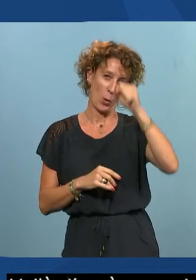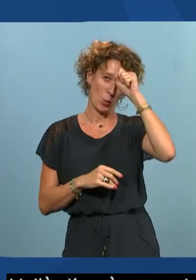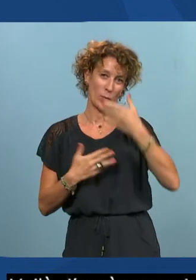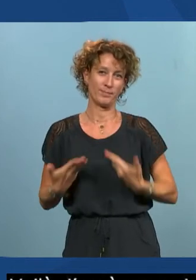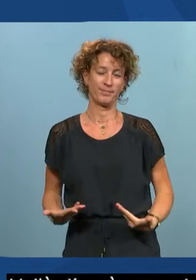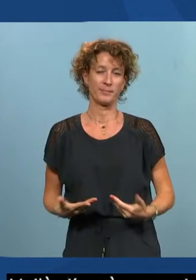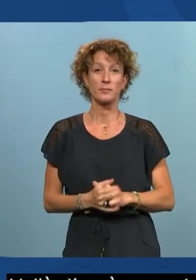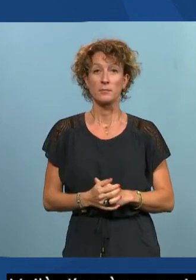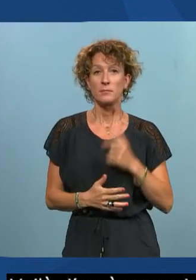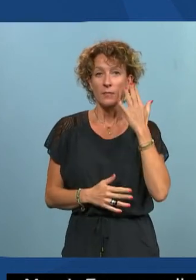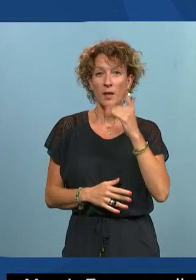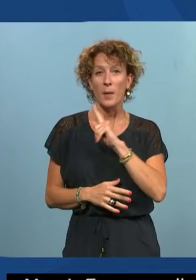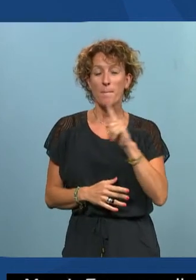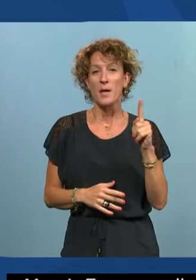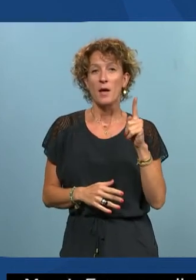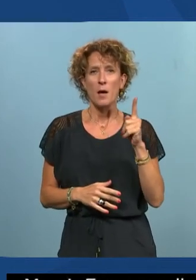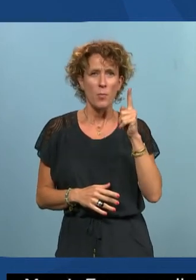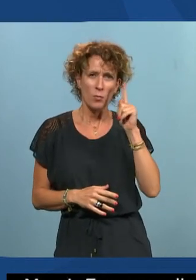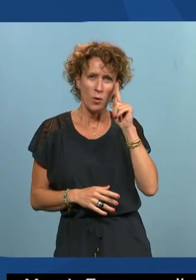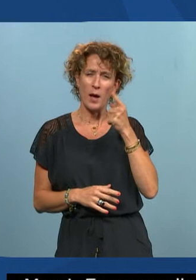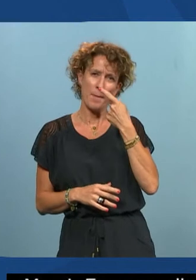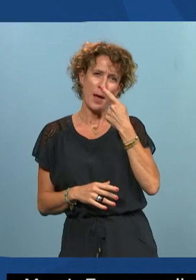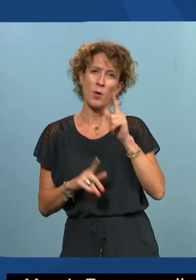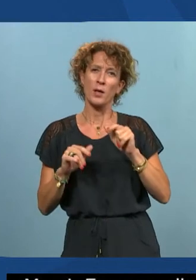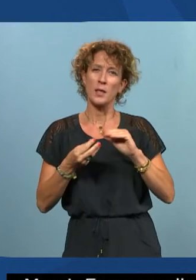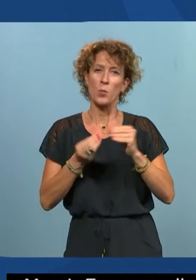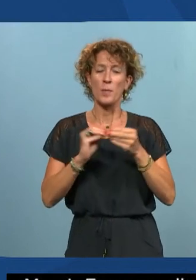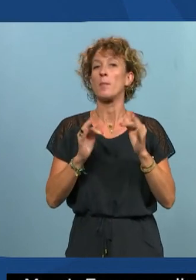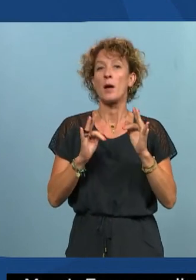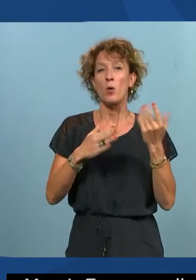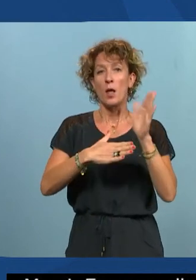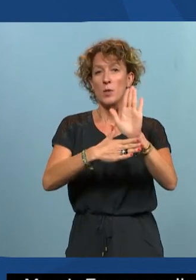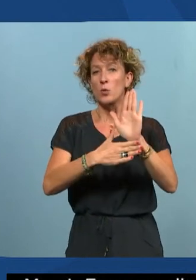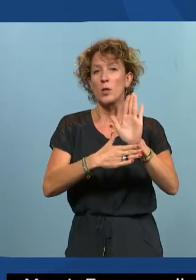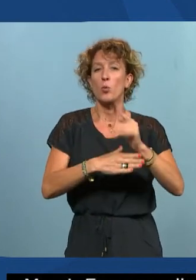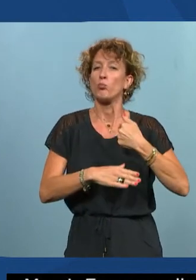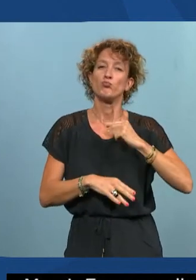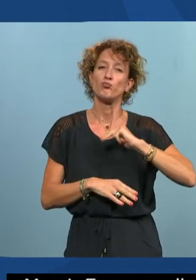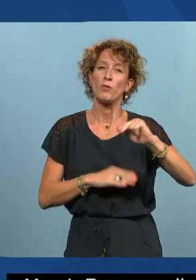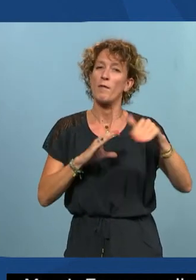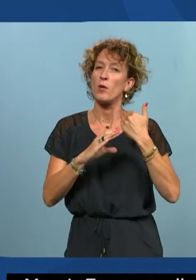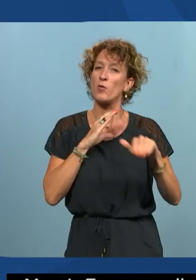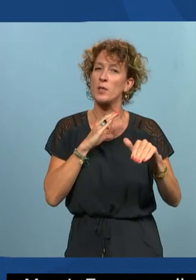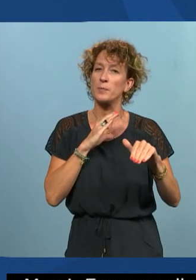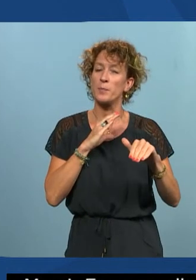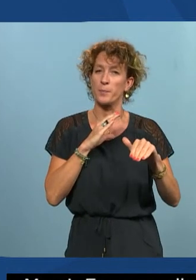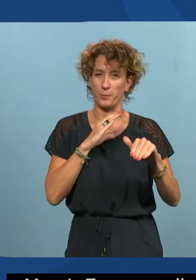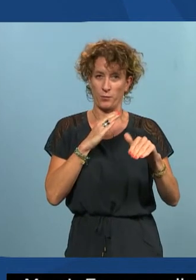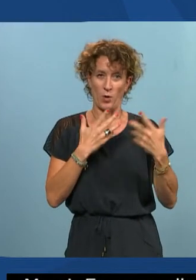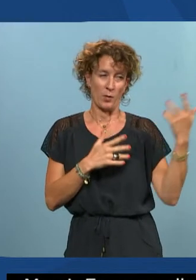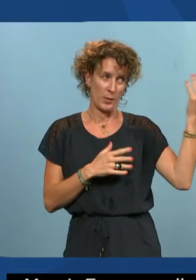alors vous inquiétez pas puisqu'il semblait qu y des problèmes sur la présentation on pourra vous les envoyer on pourra vous les envoyer on me fait dire